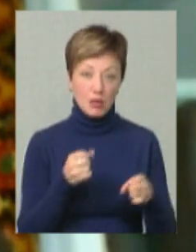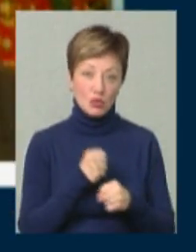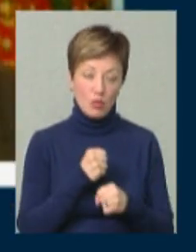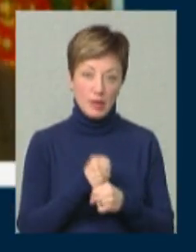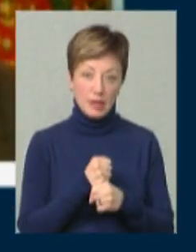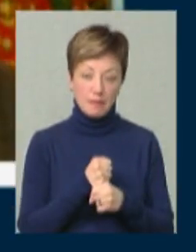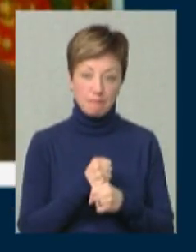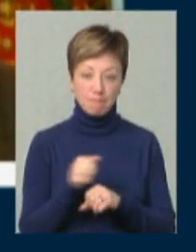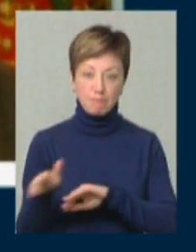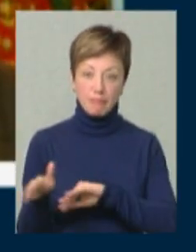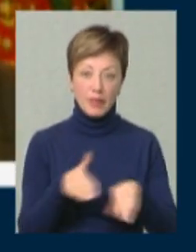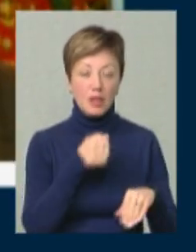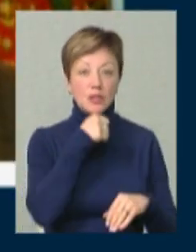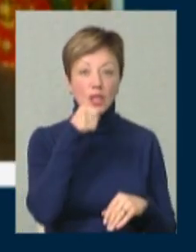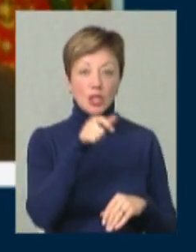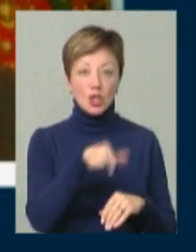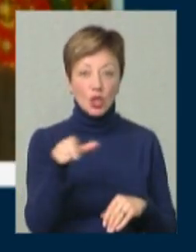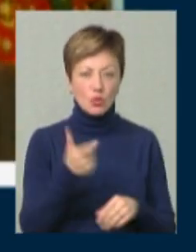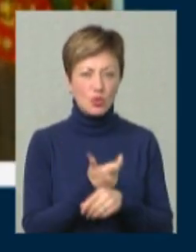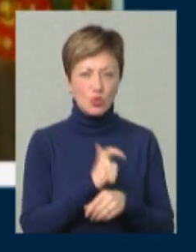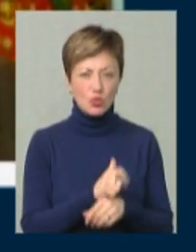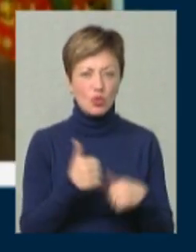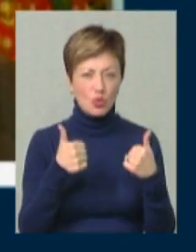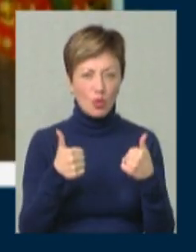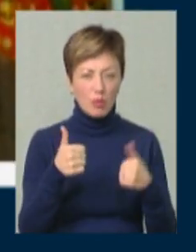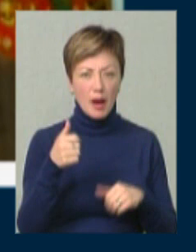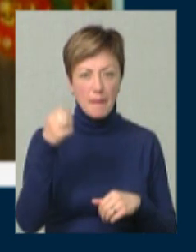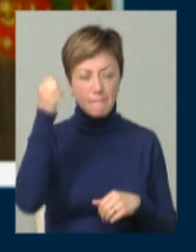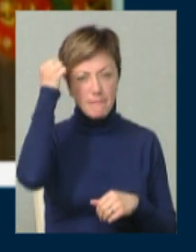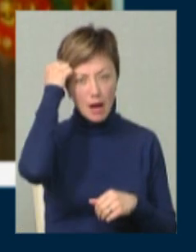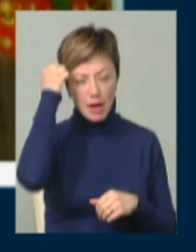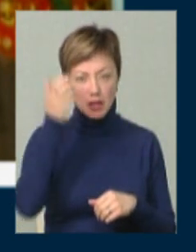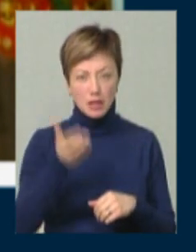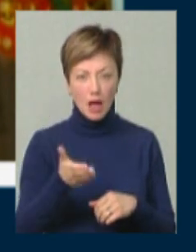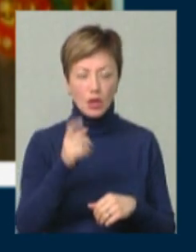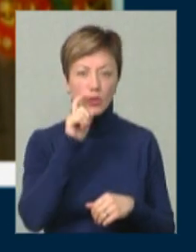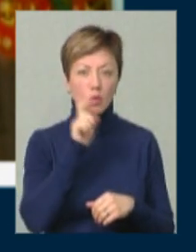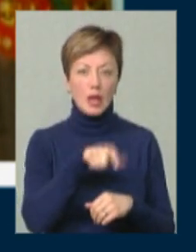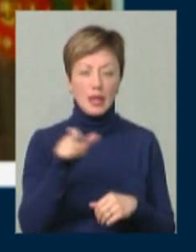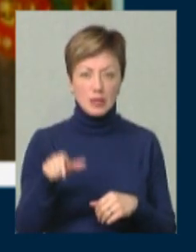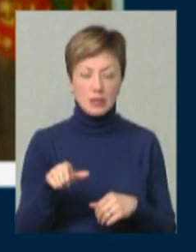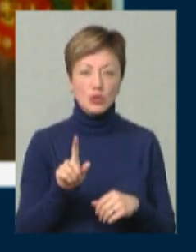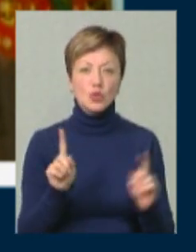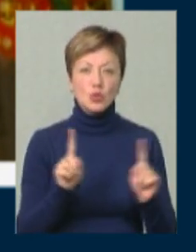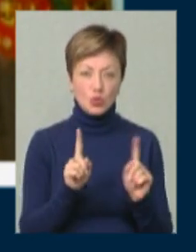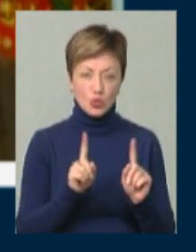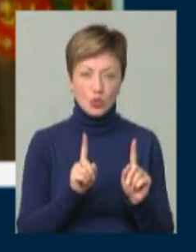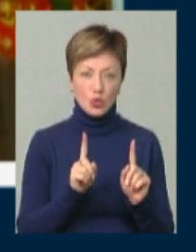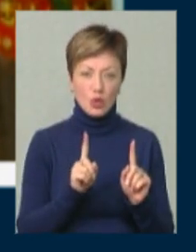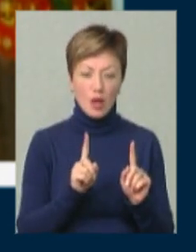Старчі люди дуже добре пам'ятають, можливо, і більш молоді українці пам'ятають, що